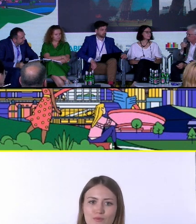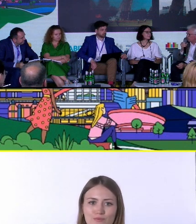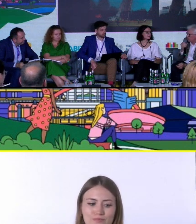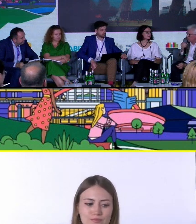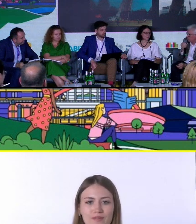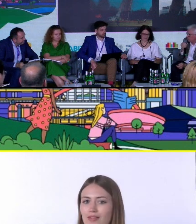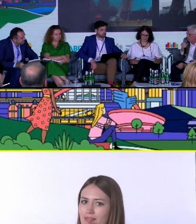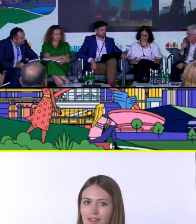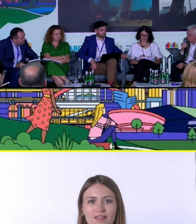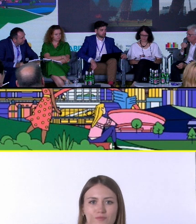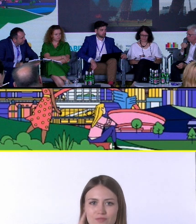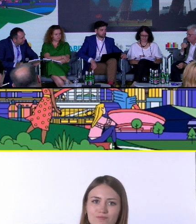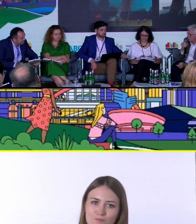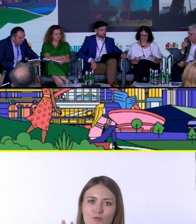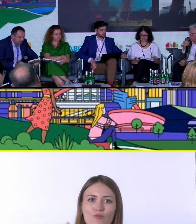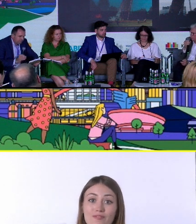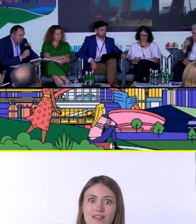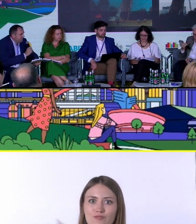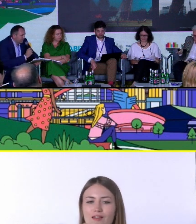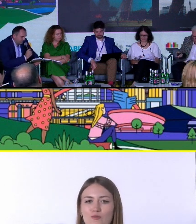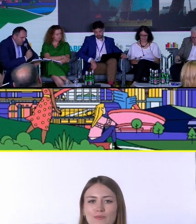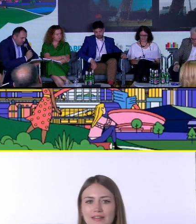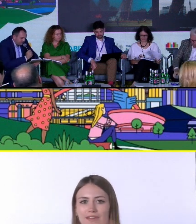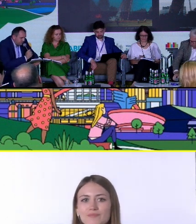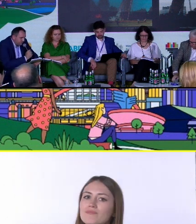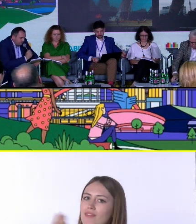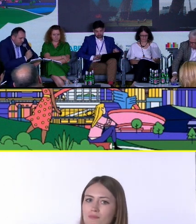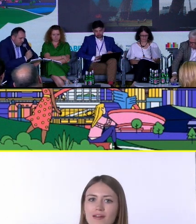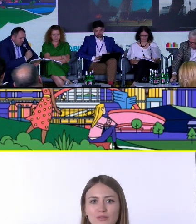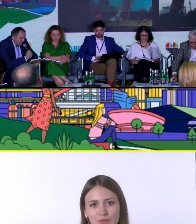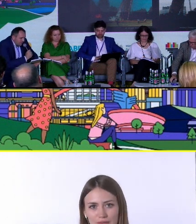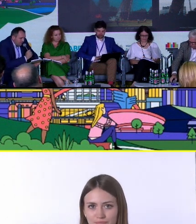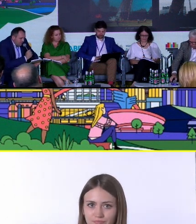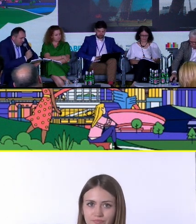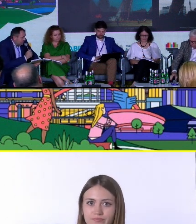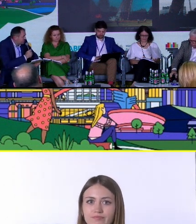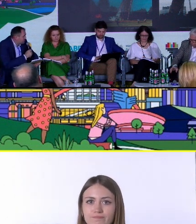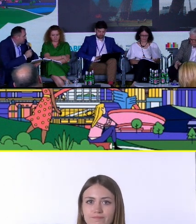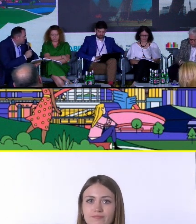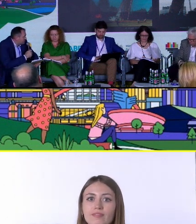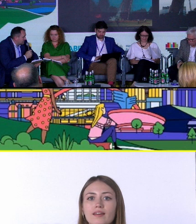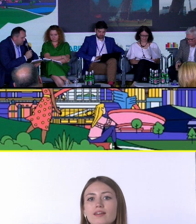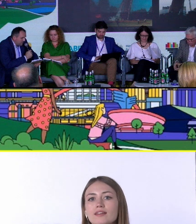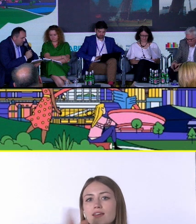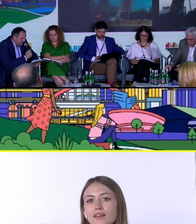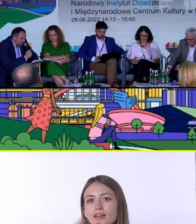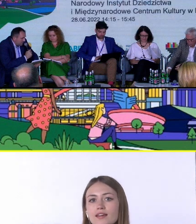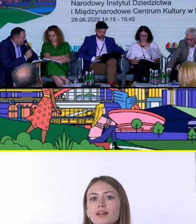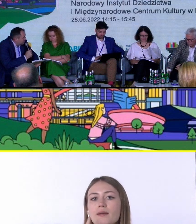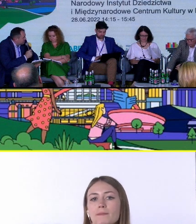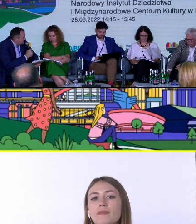w Europie. Dziękuję. Bardzo dziękuję. I chciałem się odzwycić do Michała Krasuskiego